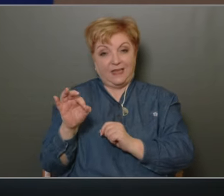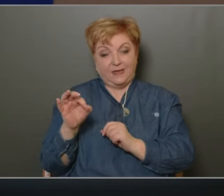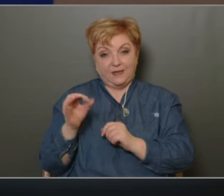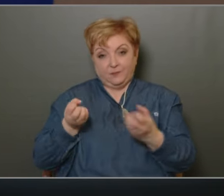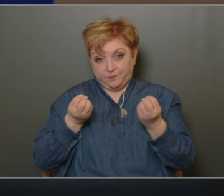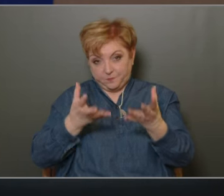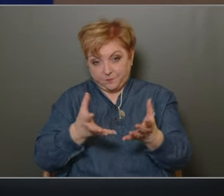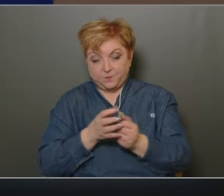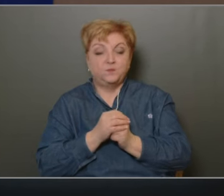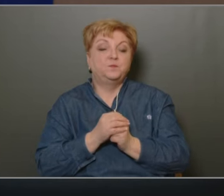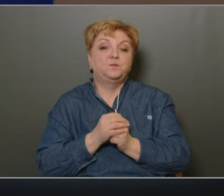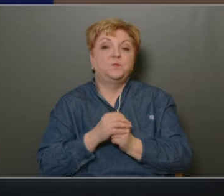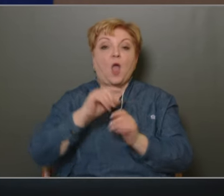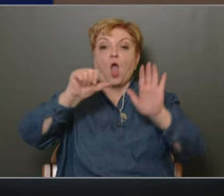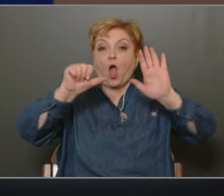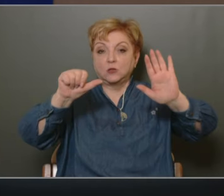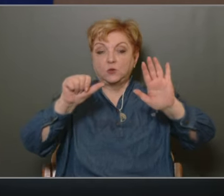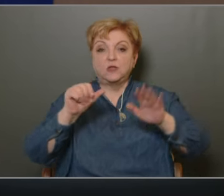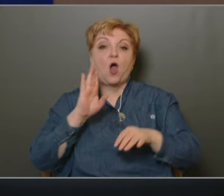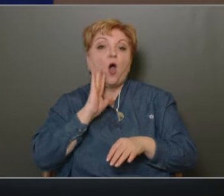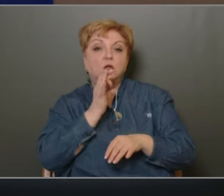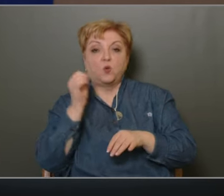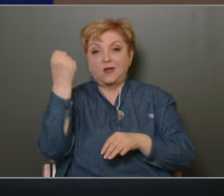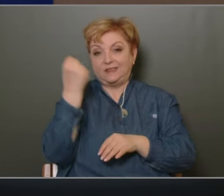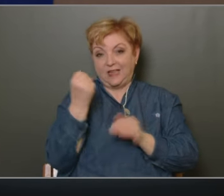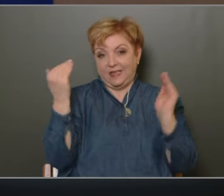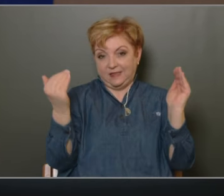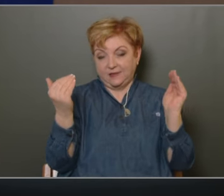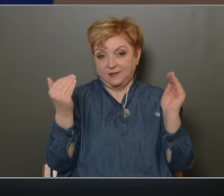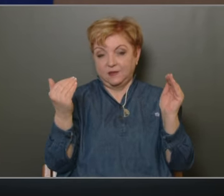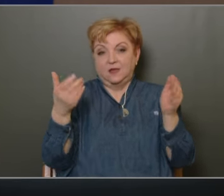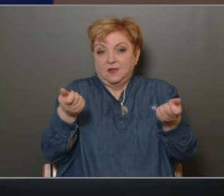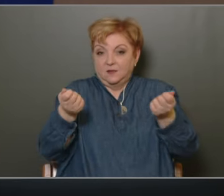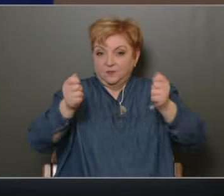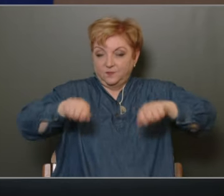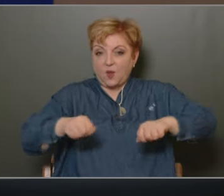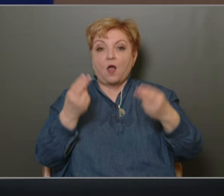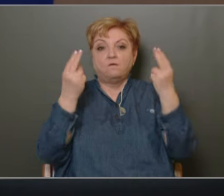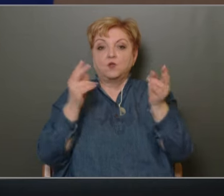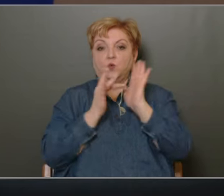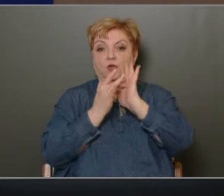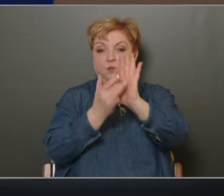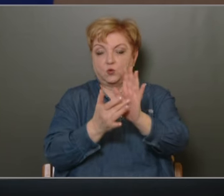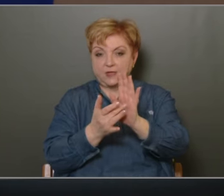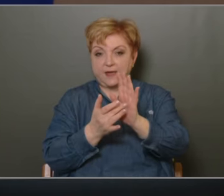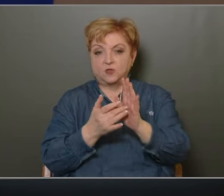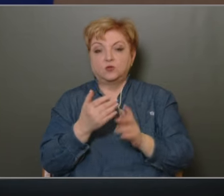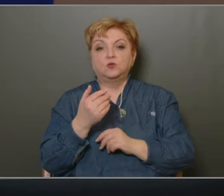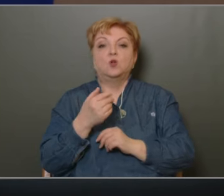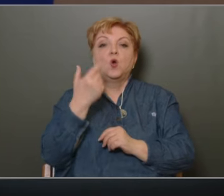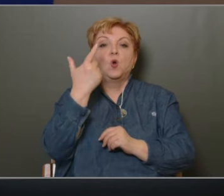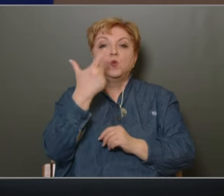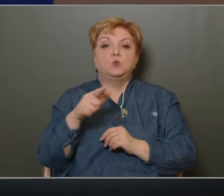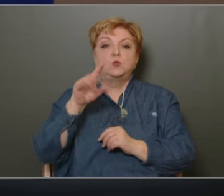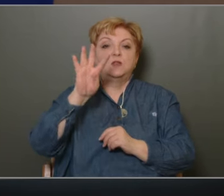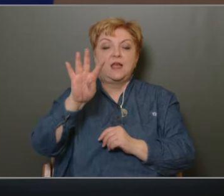előterjesztésében. Hatodikként A-tól D-ig az árszámadás, vagyonkimutatás, 21. évi